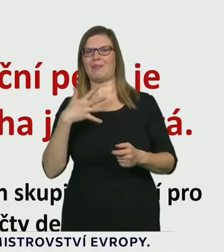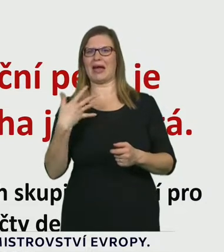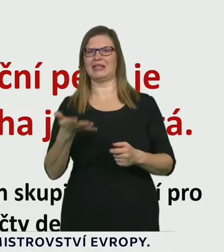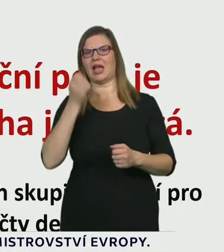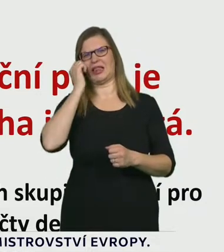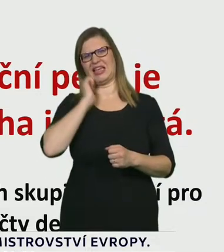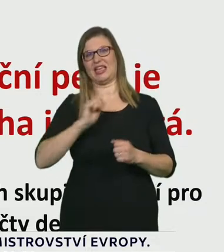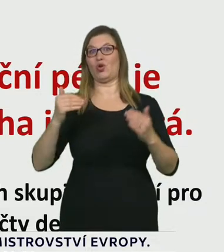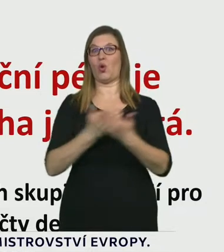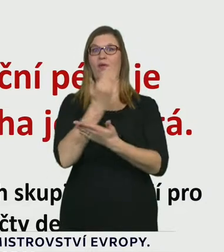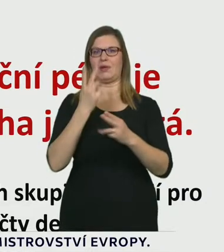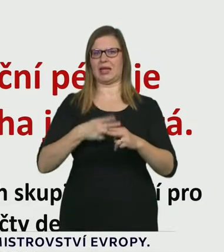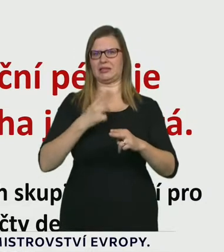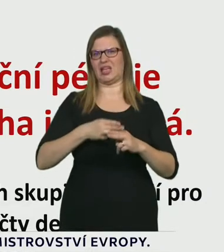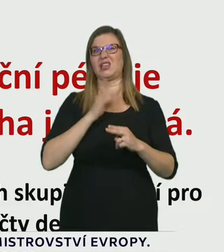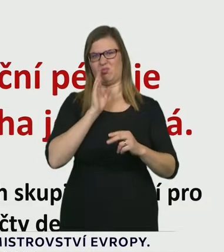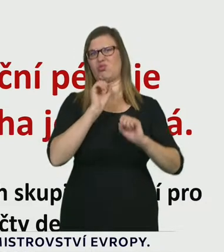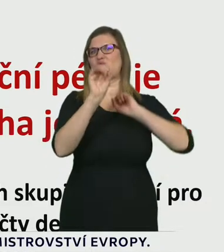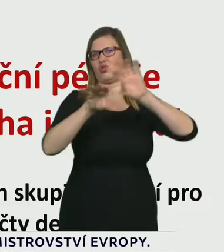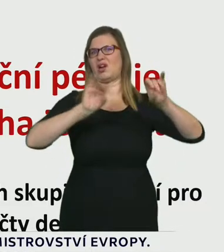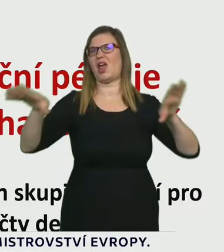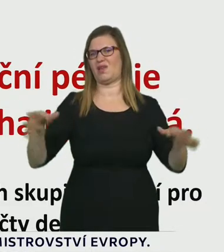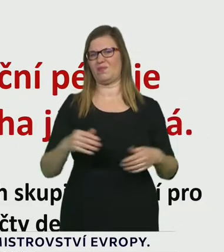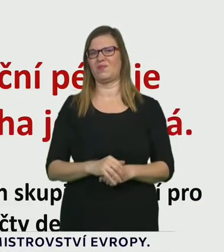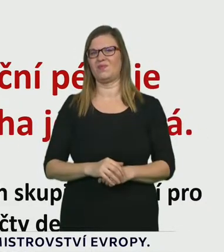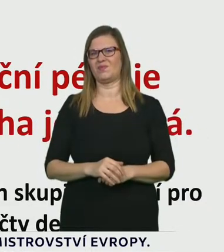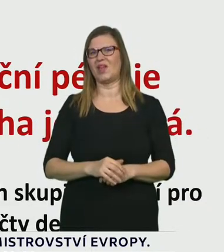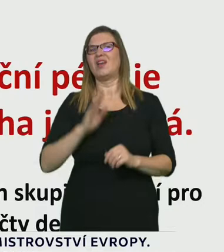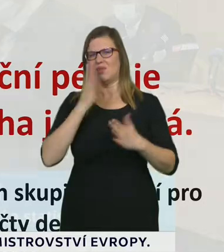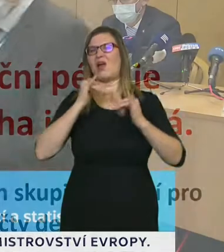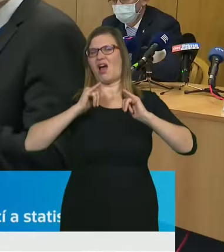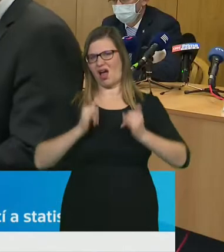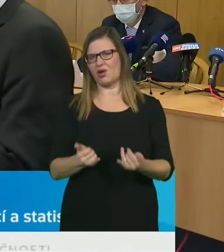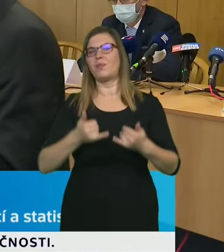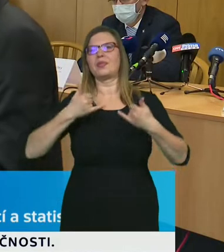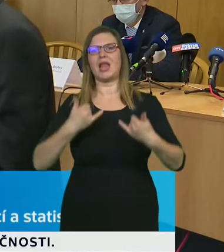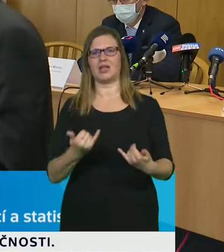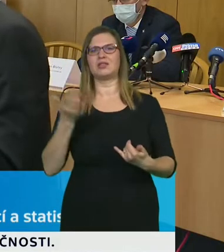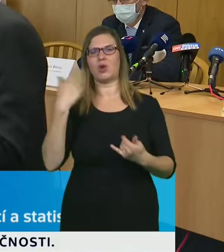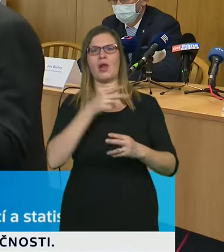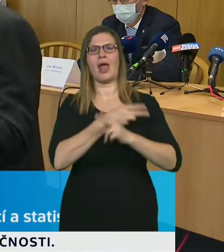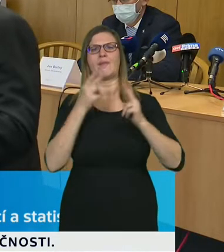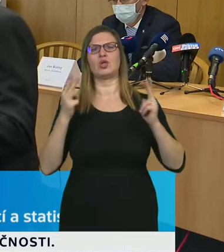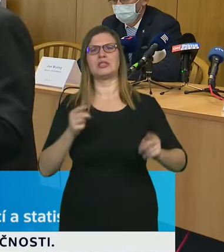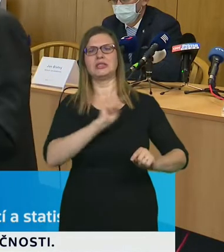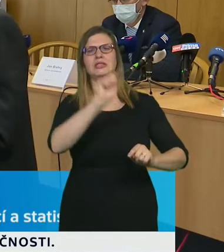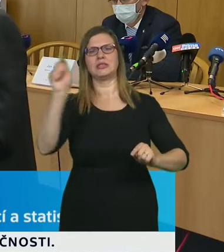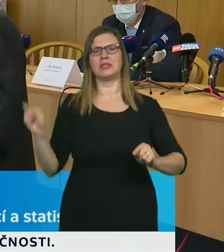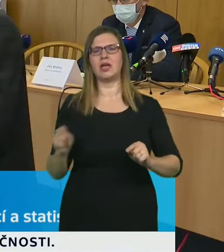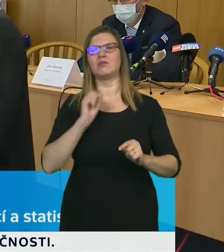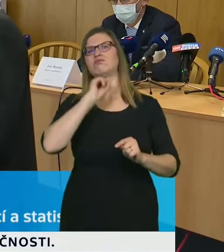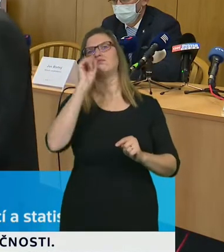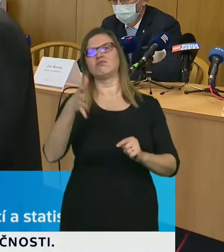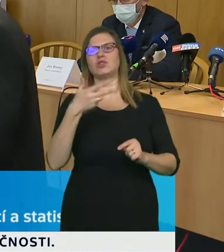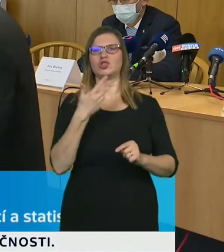hospitalizovaných pacientů. To se také zatím naplňuje. Dneska bylo tuším nějakých 300, právě 56 nebo nějak tak včera